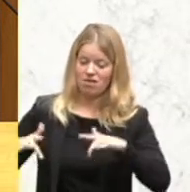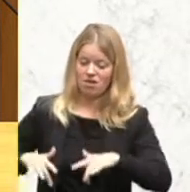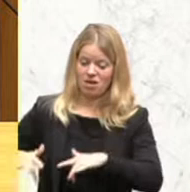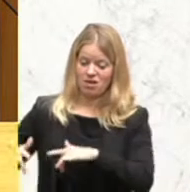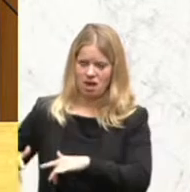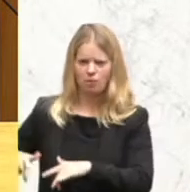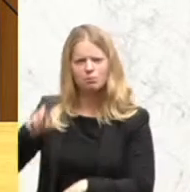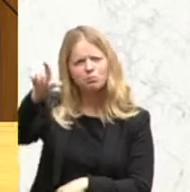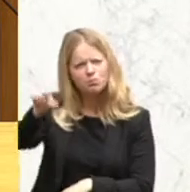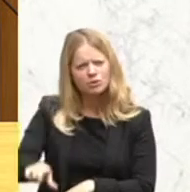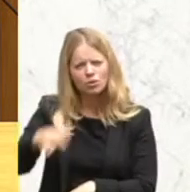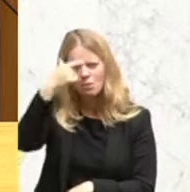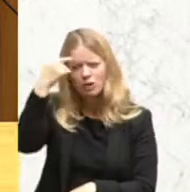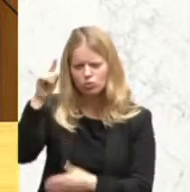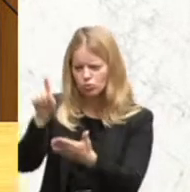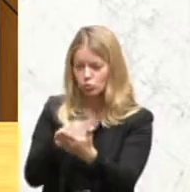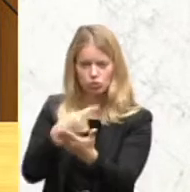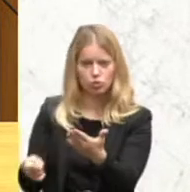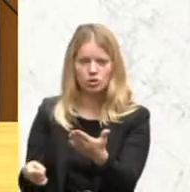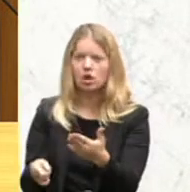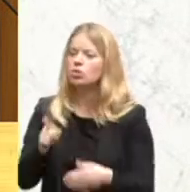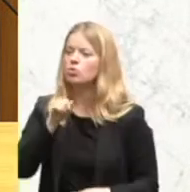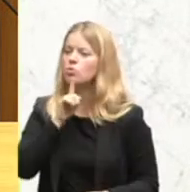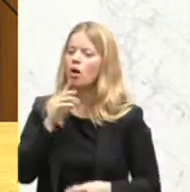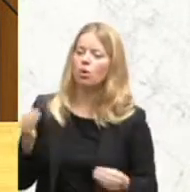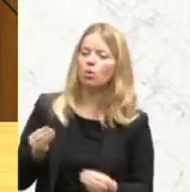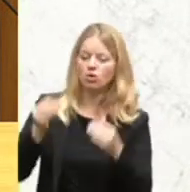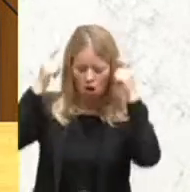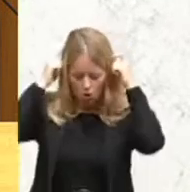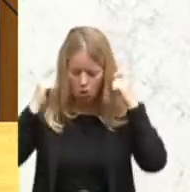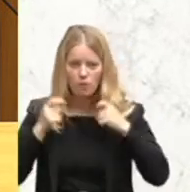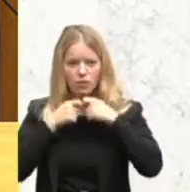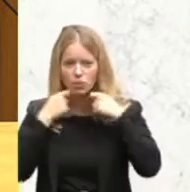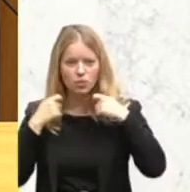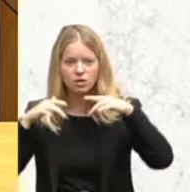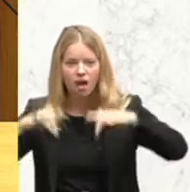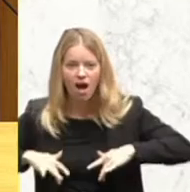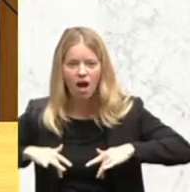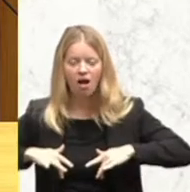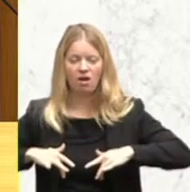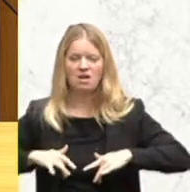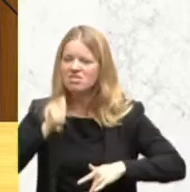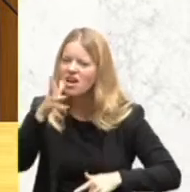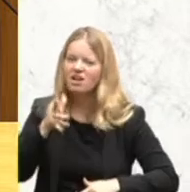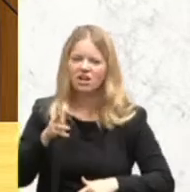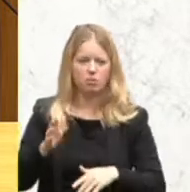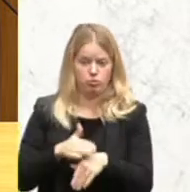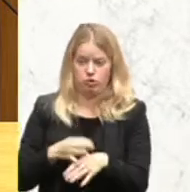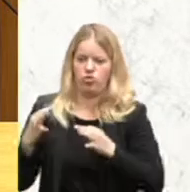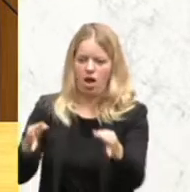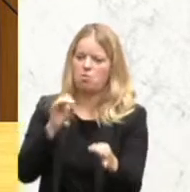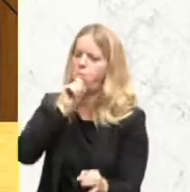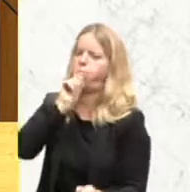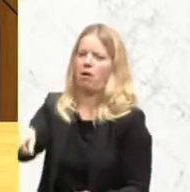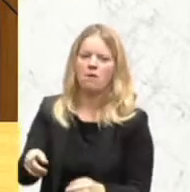nur weil sie zum Beispiel ein Kopftuch tragen, auf der Straße angespuckt werden, täglich attackiert werden, beschimpft werden, nur